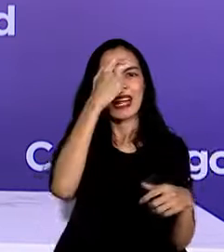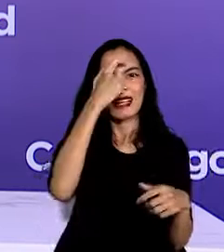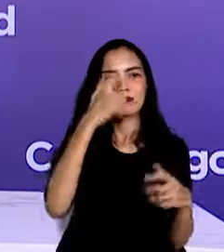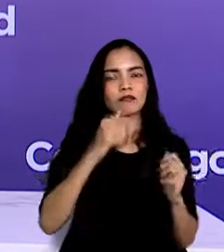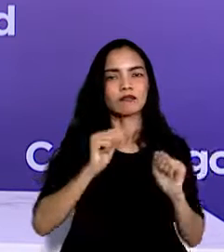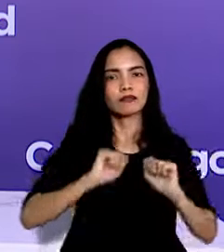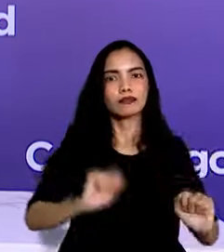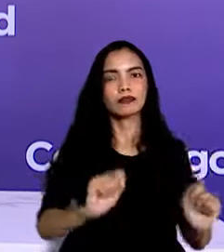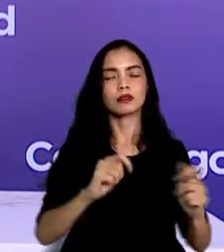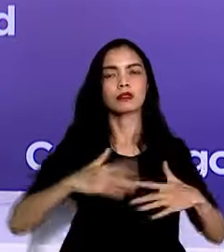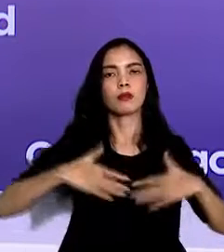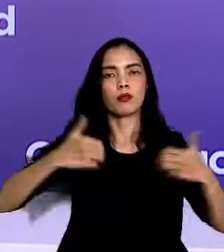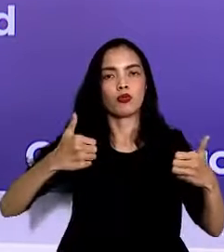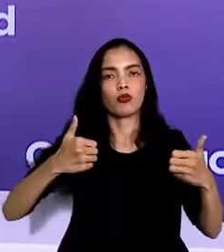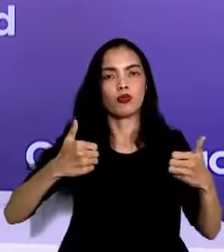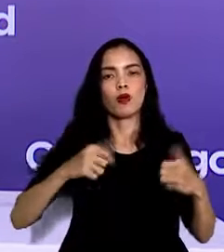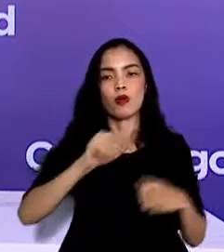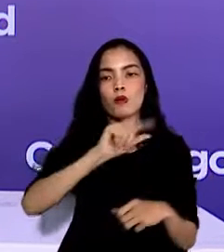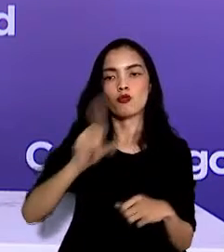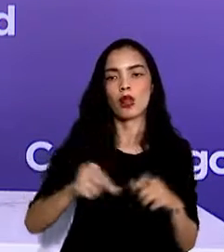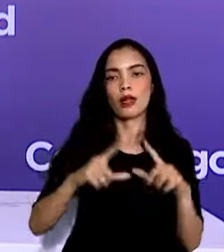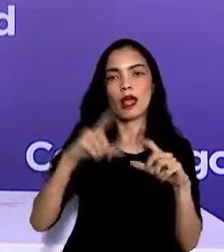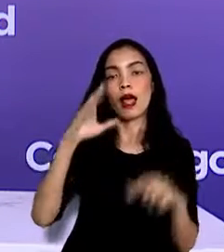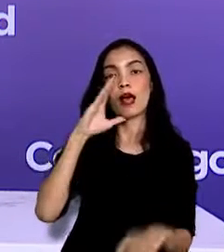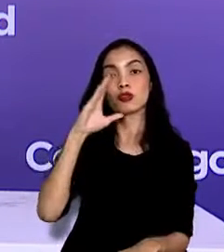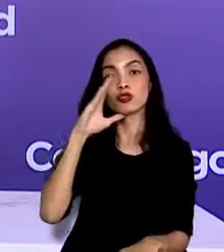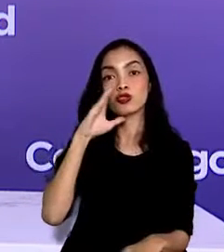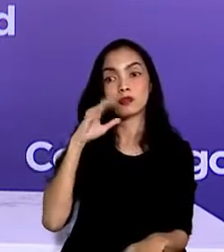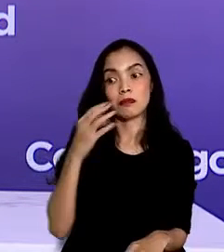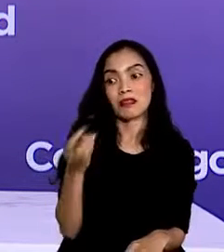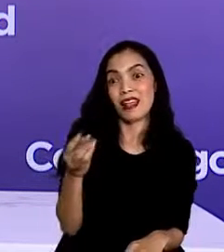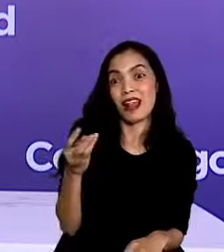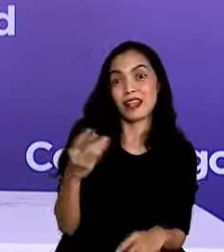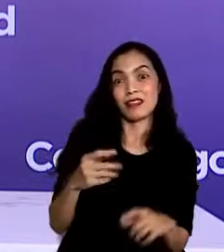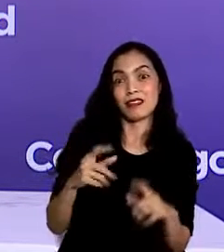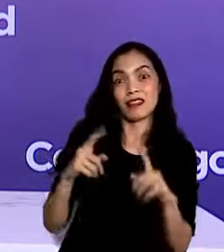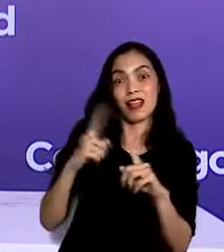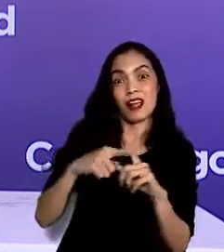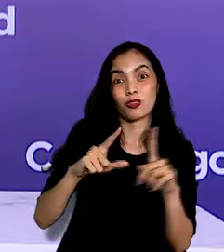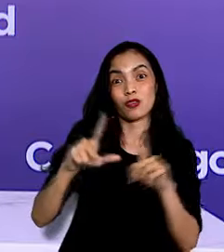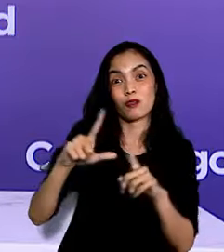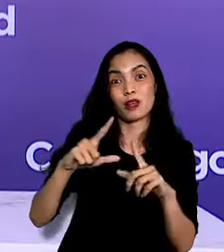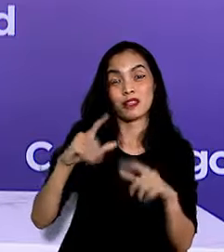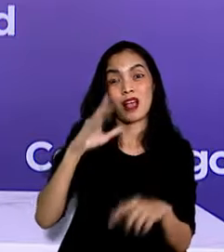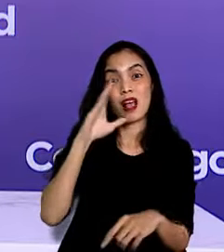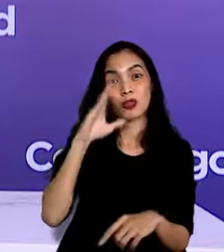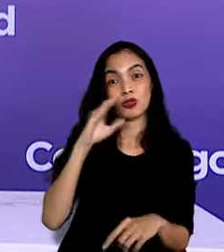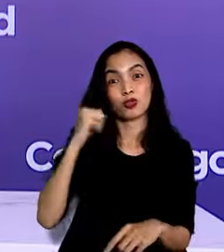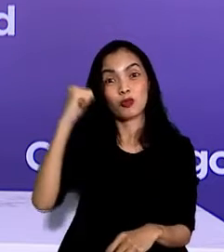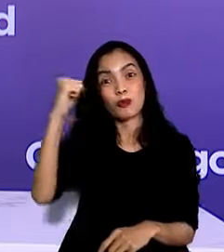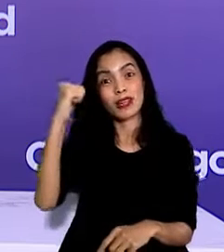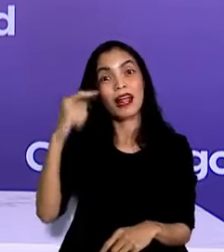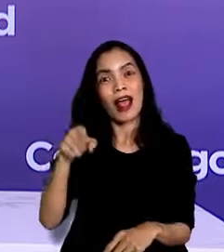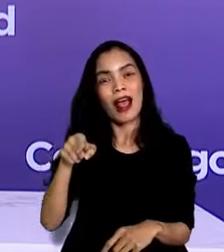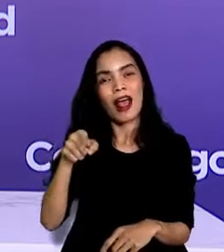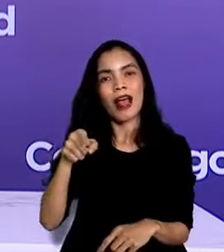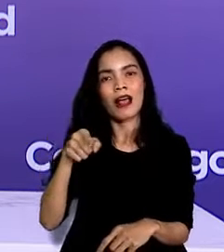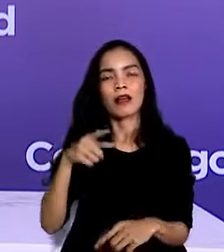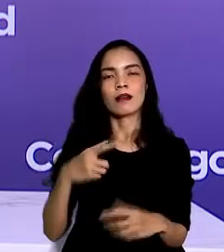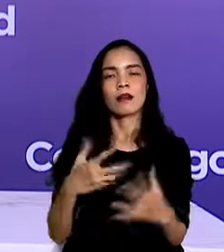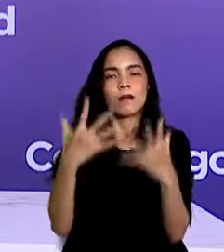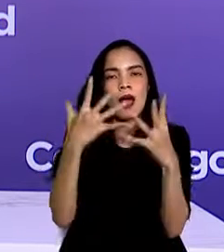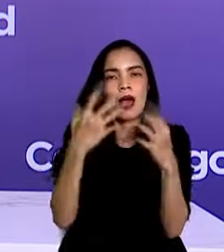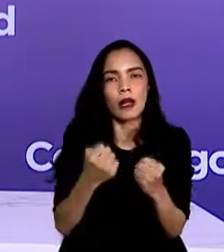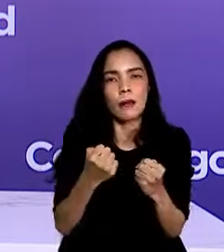minggu-minggu di bulan Agustus di mana kita akan segera memperingati Hari Kemerdekaan Indonesia pada tanggal 17 Agustus, saya